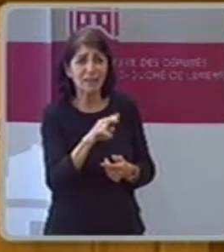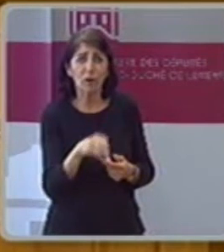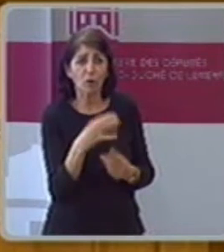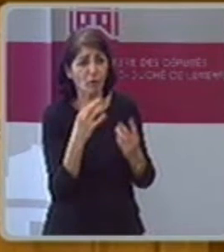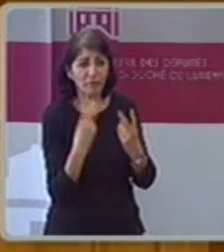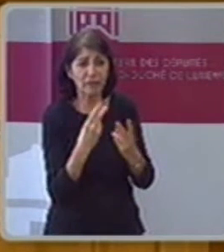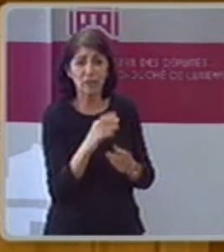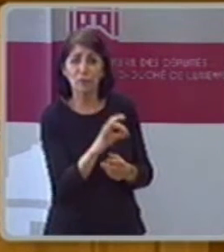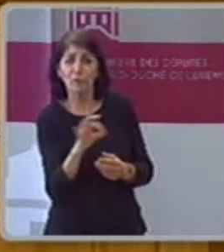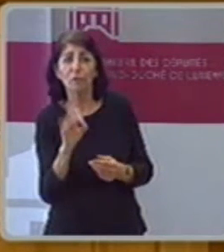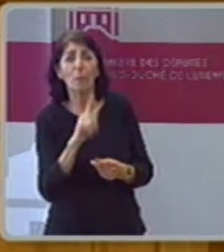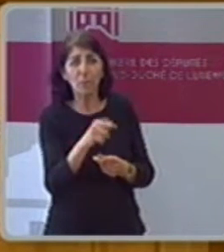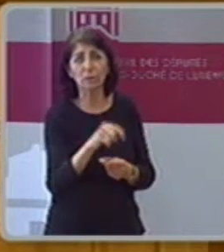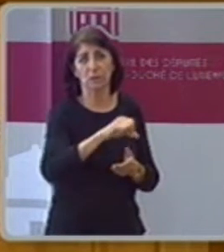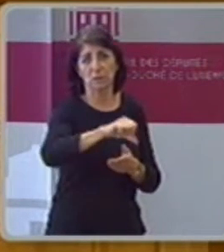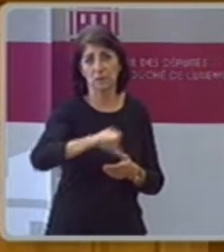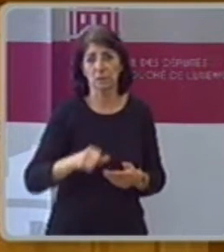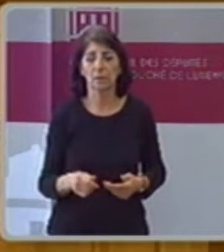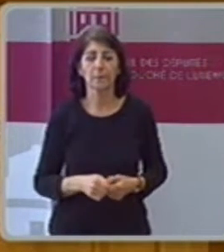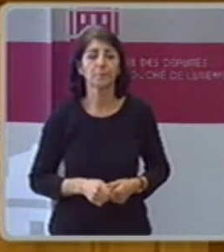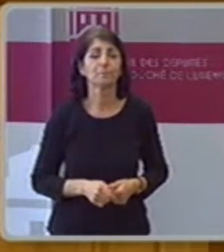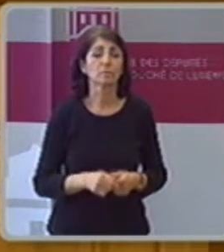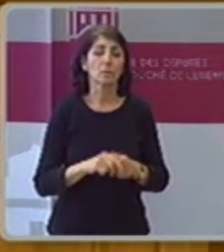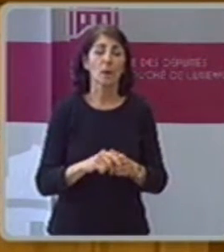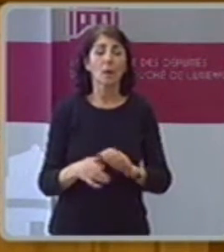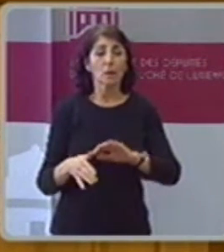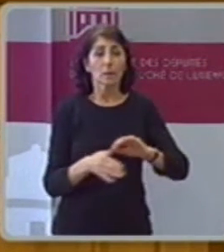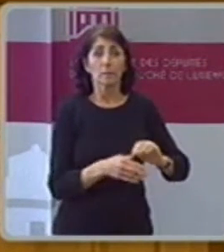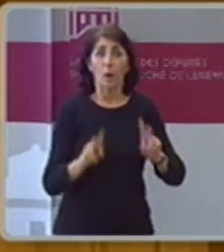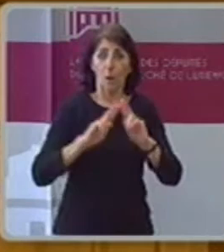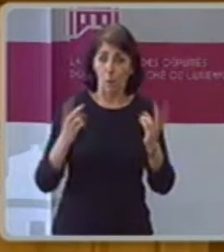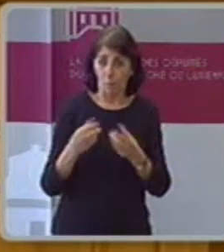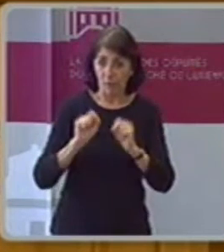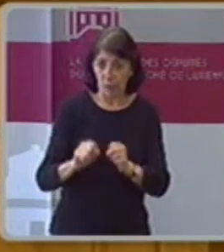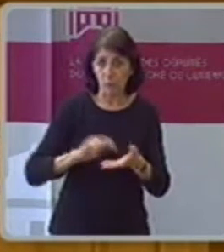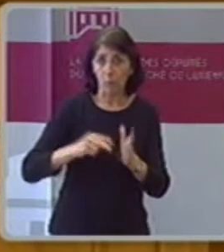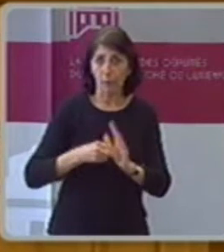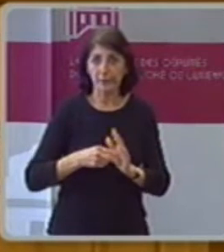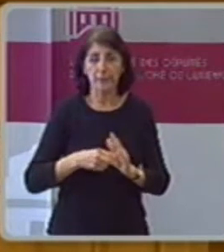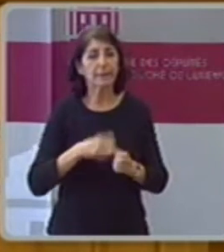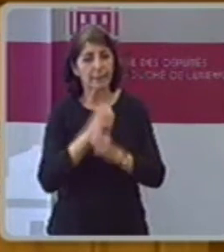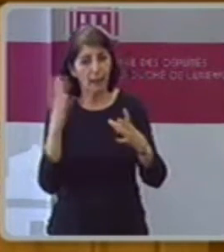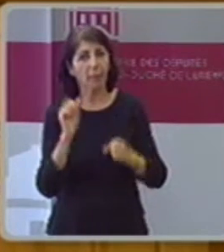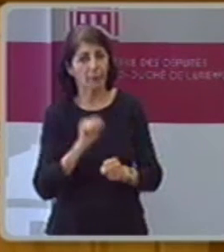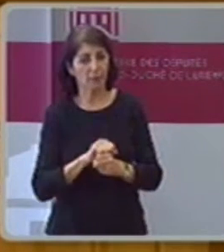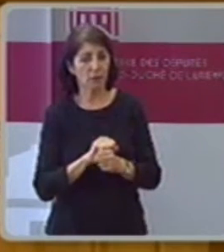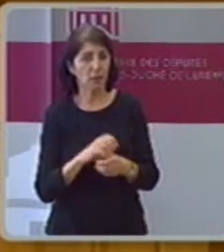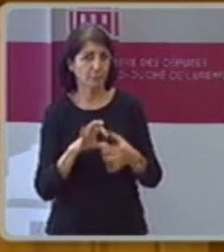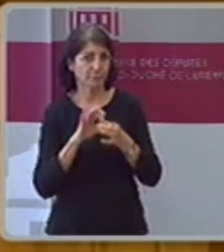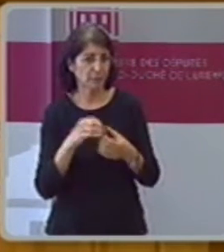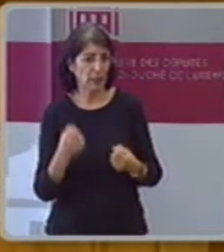Mme Lochata entschuldige Mme Lochata, das ist.000